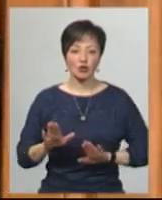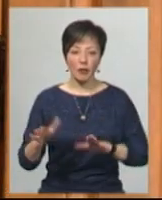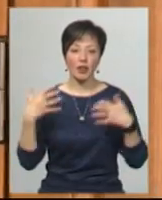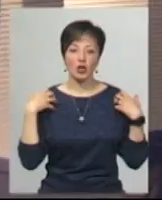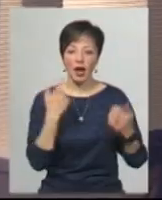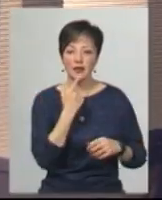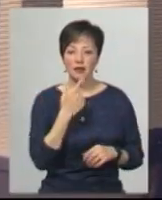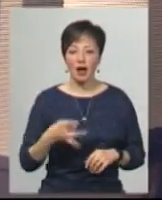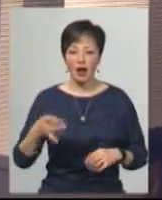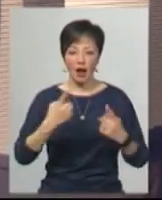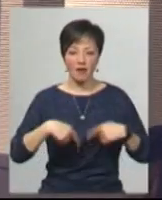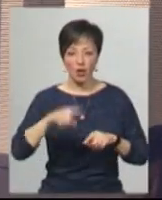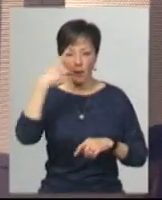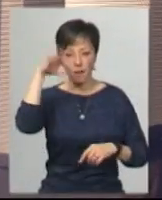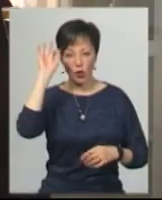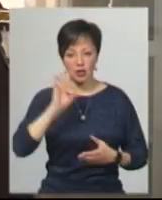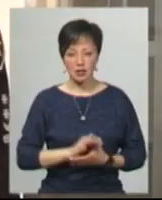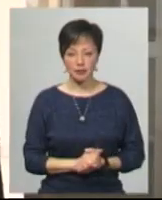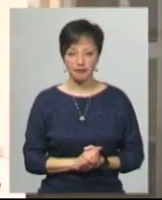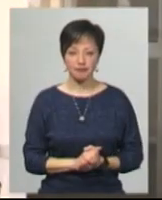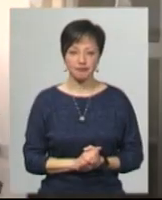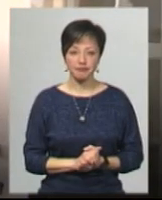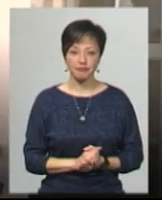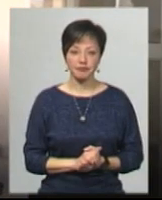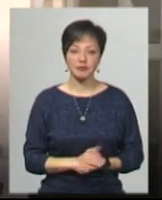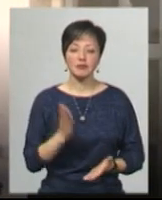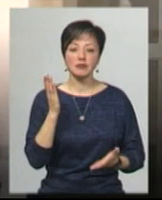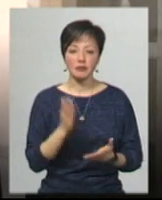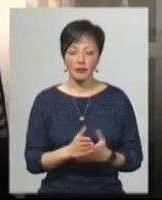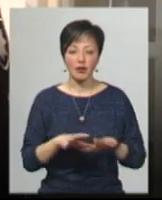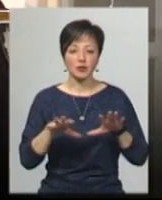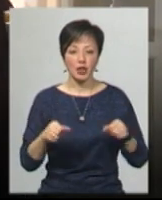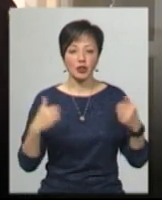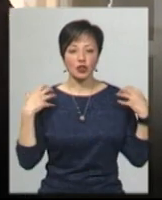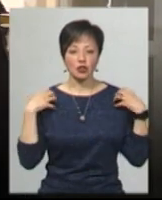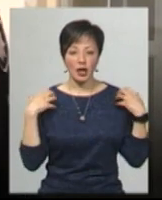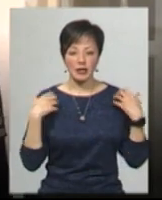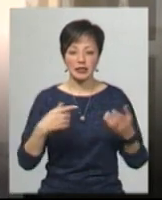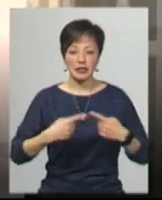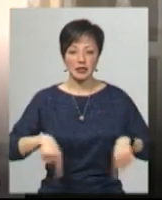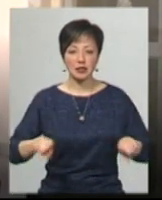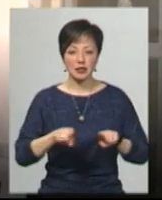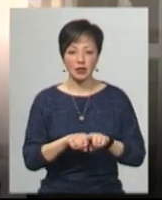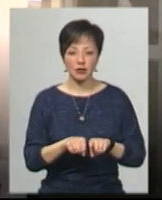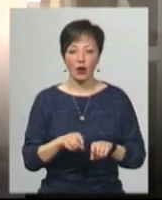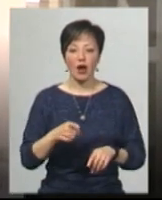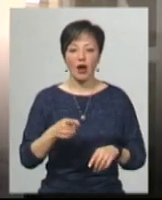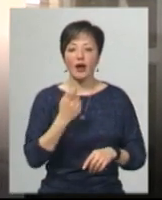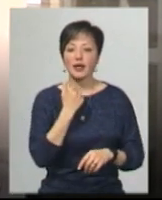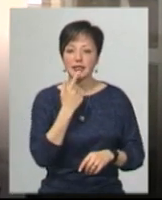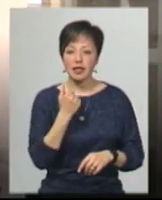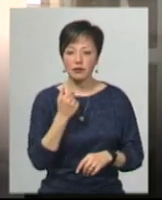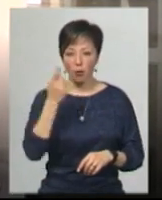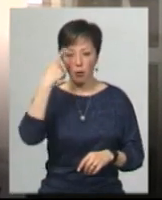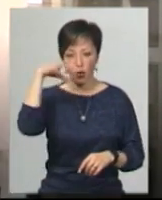Красилівського райвідділу поліції Вадим Остапчук. Буває на посаді начальника сектору реагування батаруальної поліції Красилівського райвідділу поліції. На